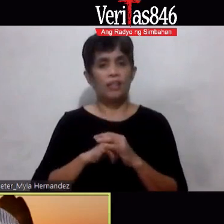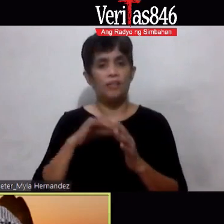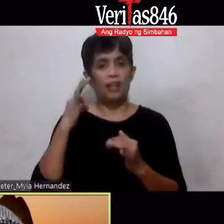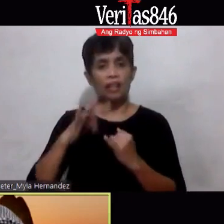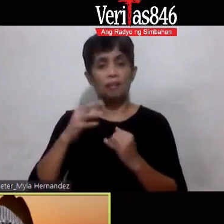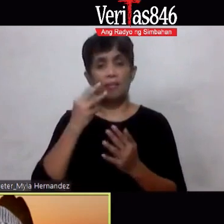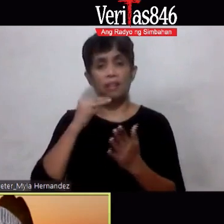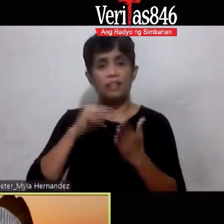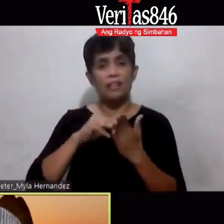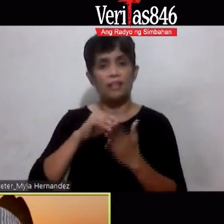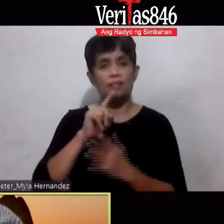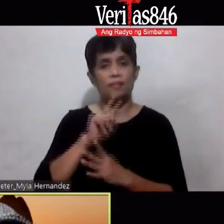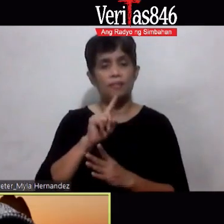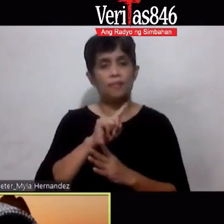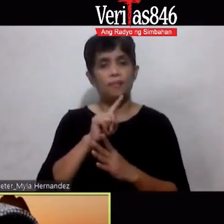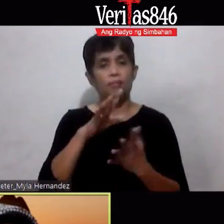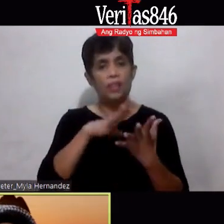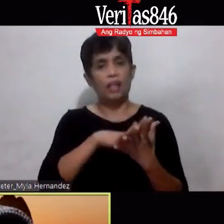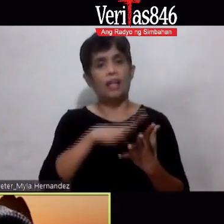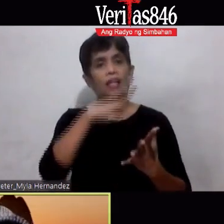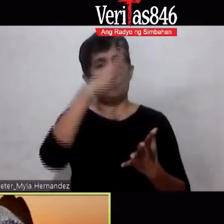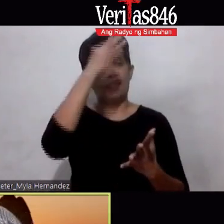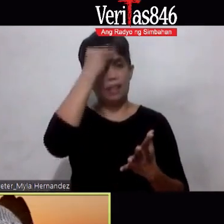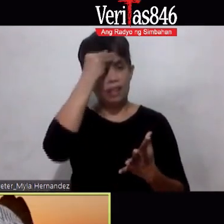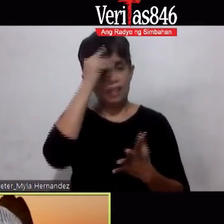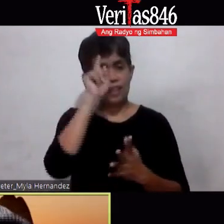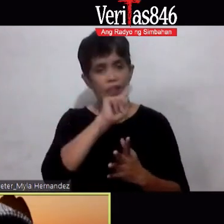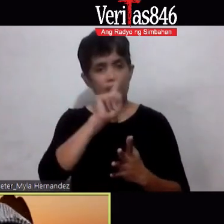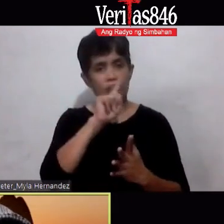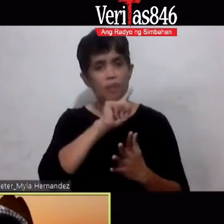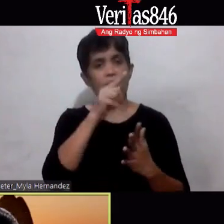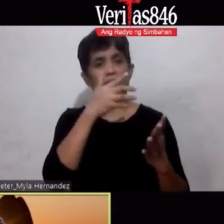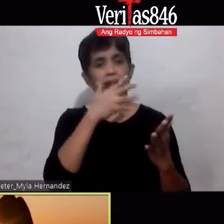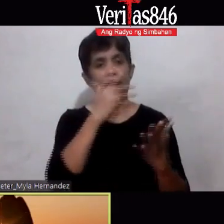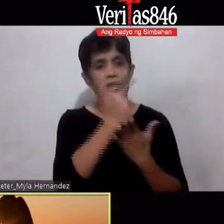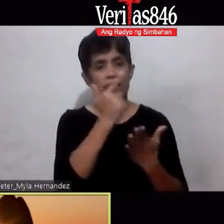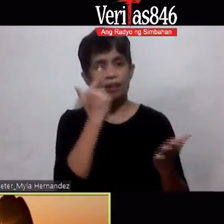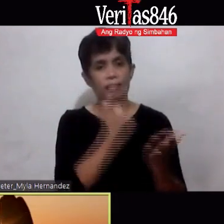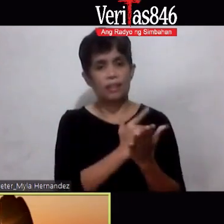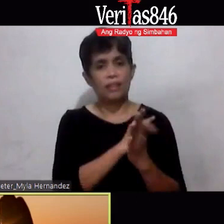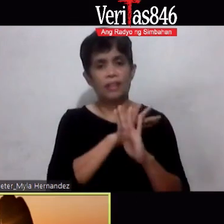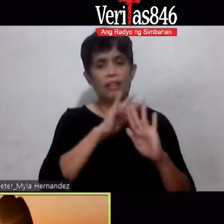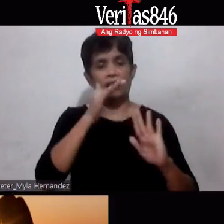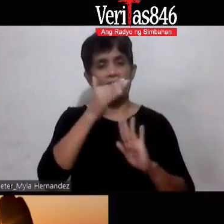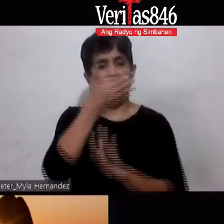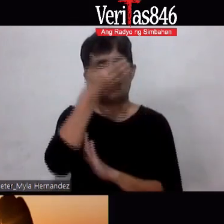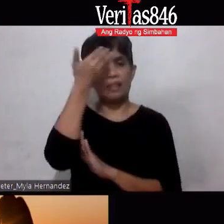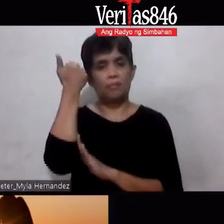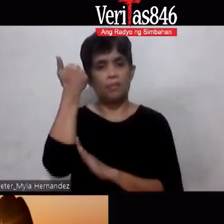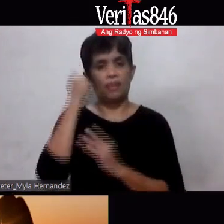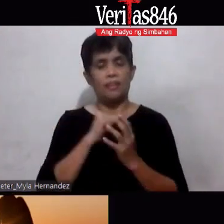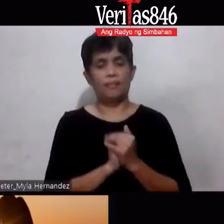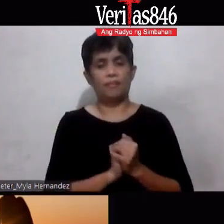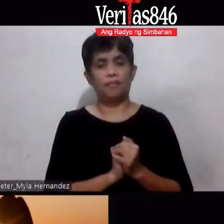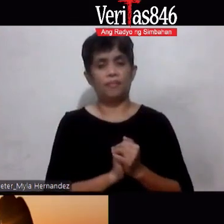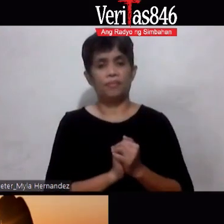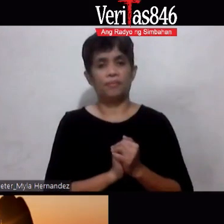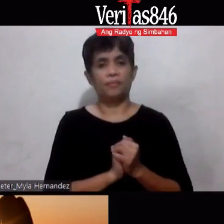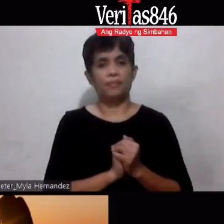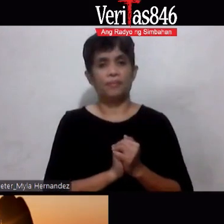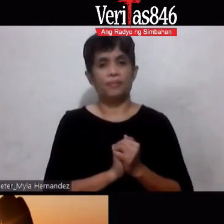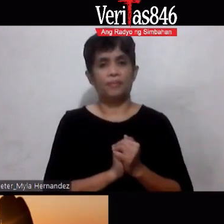renaline natutunan natin yung mga napag-aralan natin na huwag natin kakalimutan yes